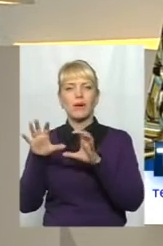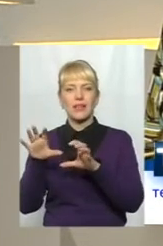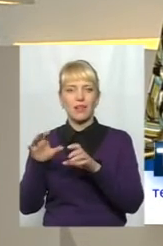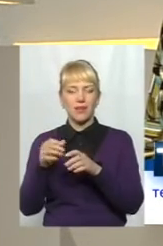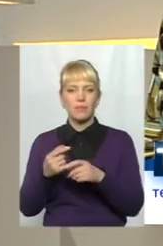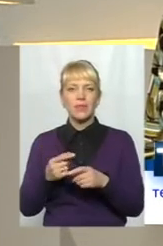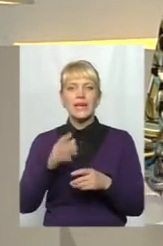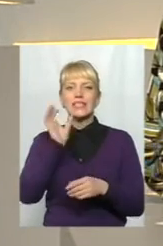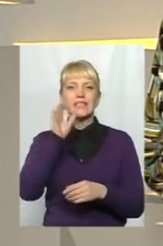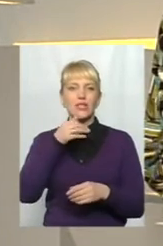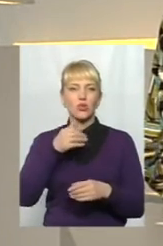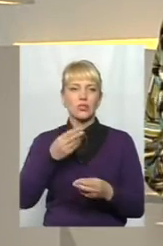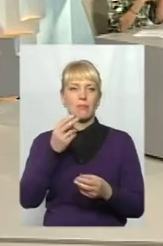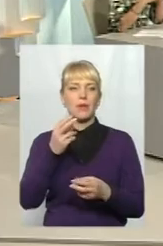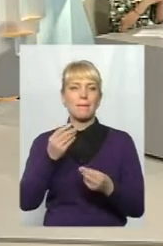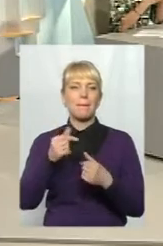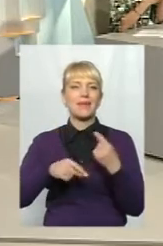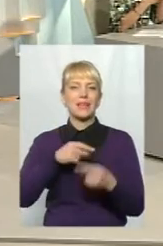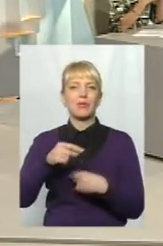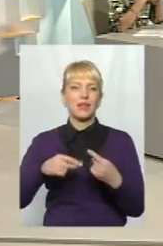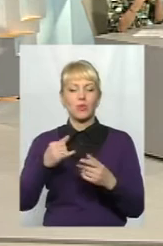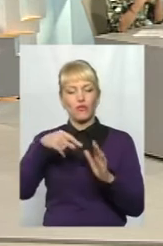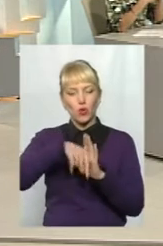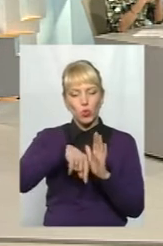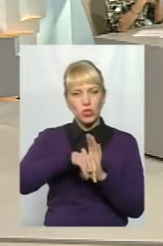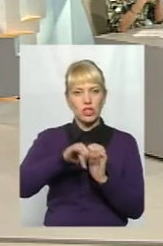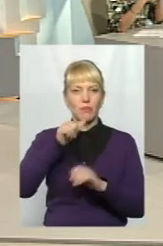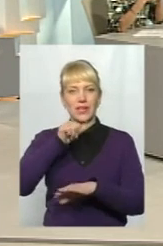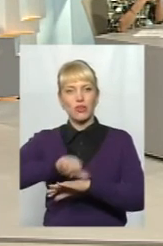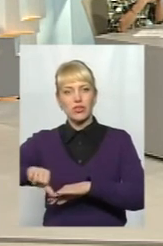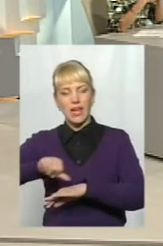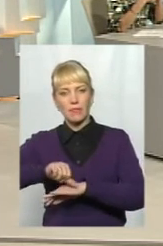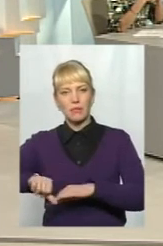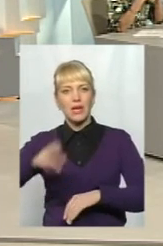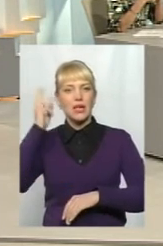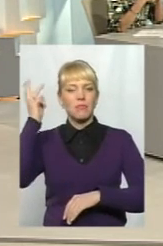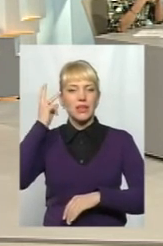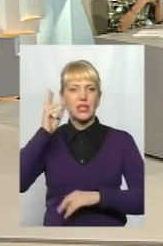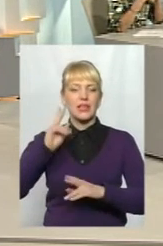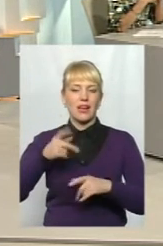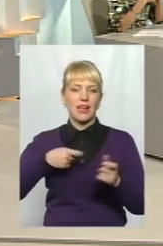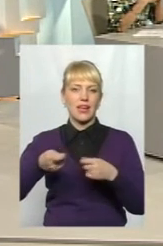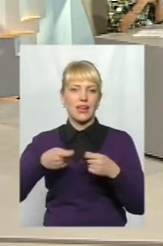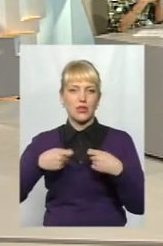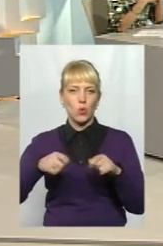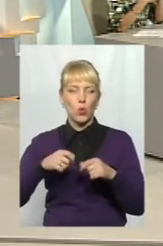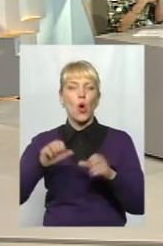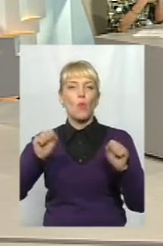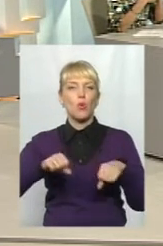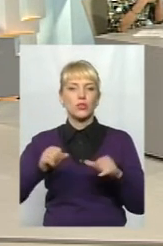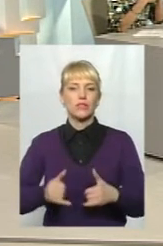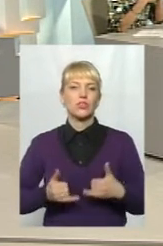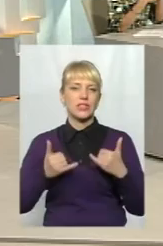серйозними підприємцями і внутрішніми, і іноземними Хмельницького як ринку тих можливостей для